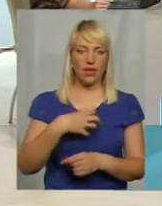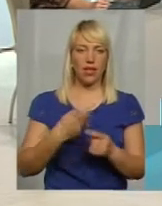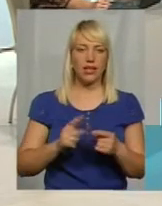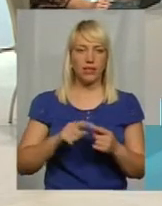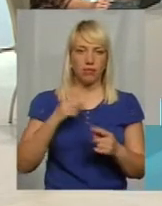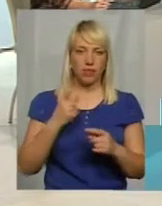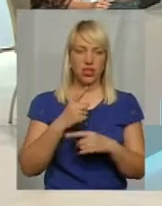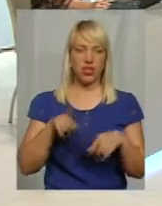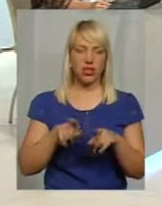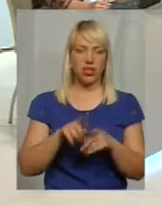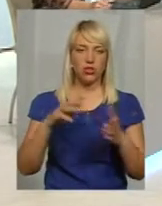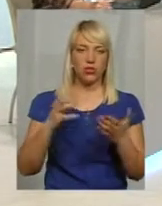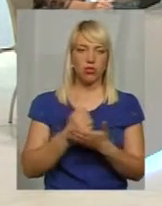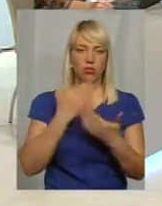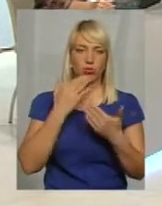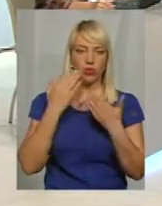вперше такий здобуток?